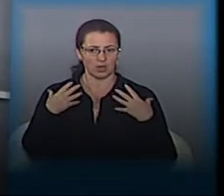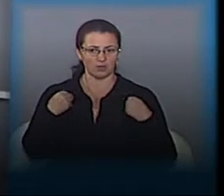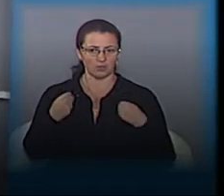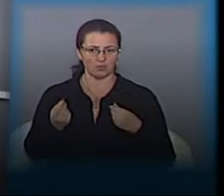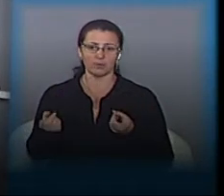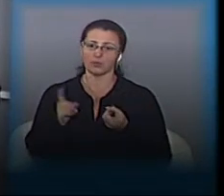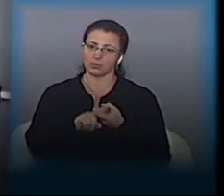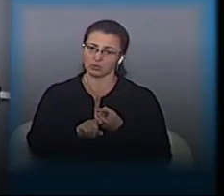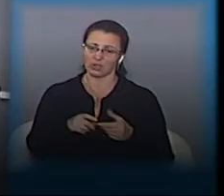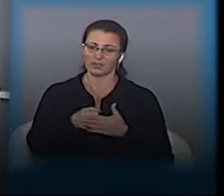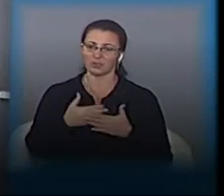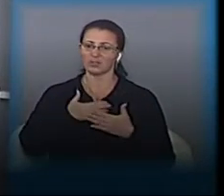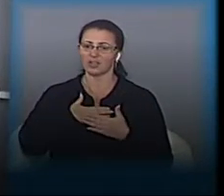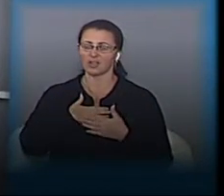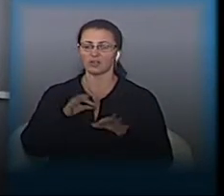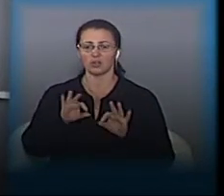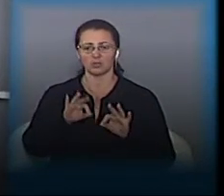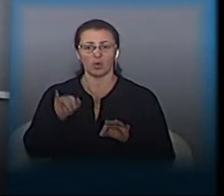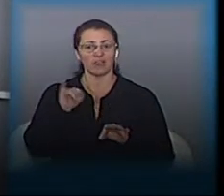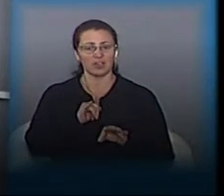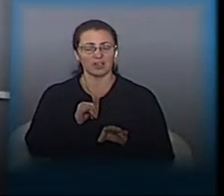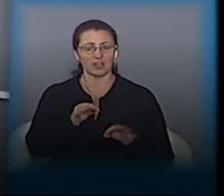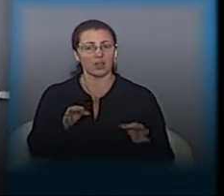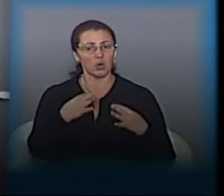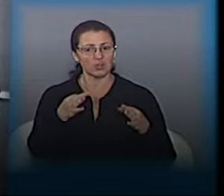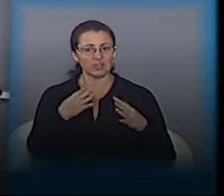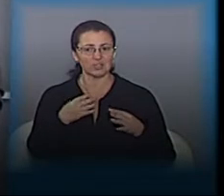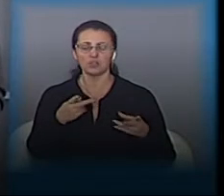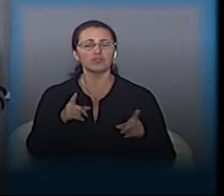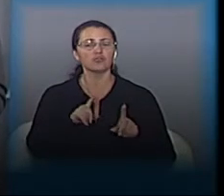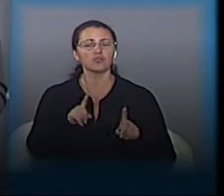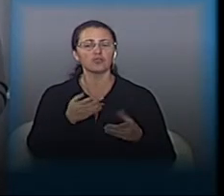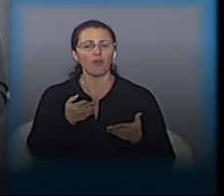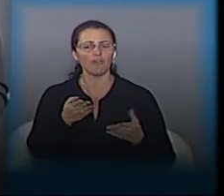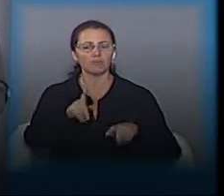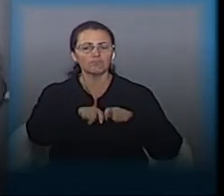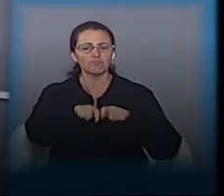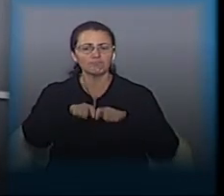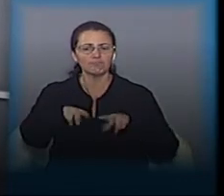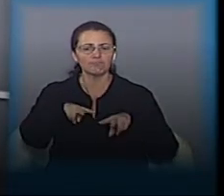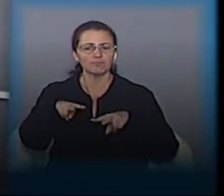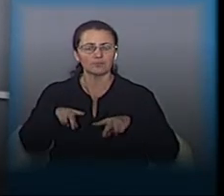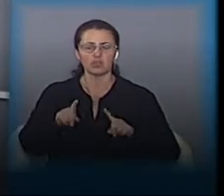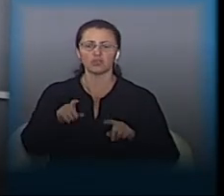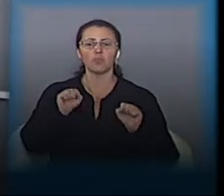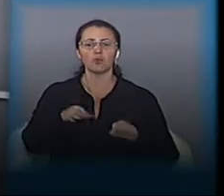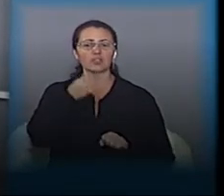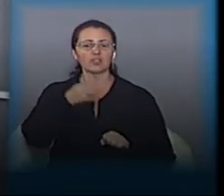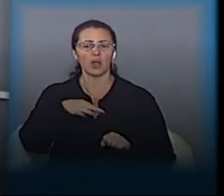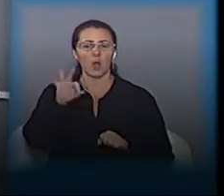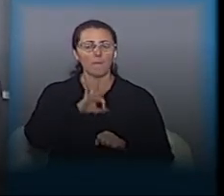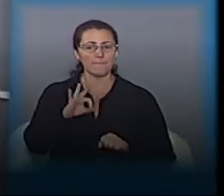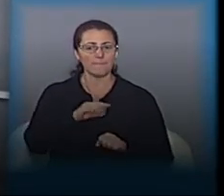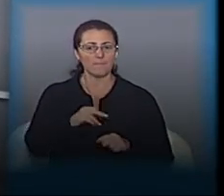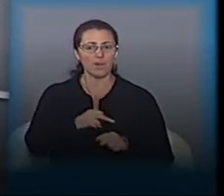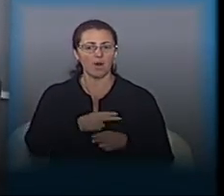Долучаєтесь на нашу розмову. Олександр, розкажіть про те, що ви відмоніторили, що можете сказати про якість робіт, про якість ремонту і про якість